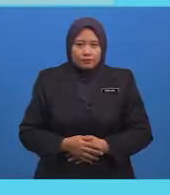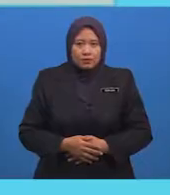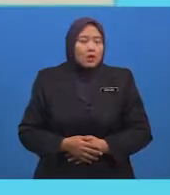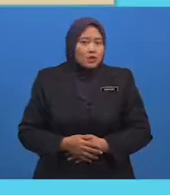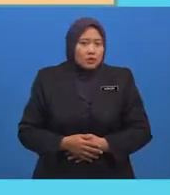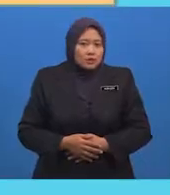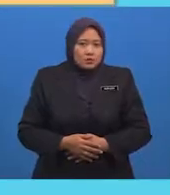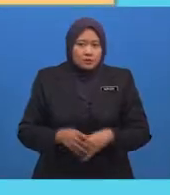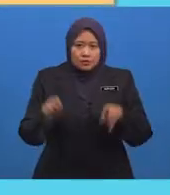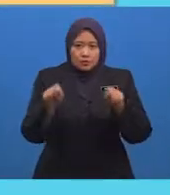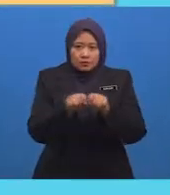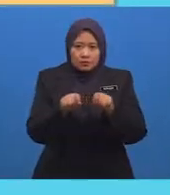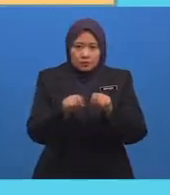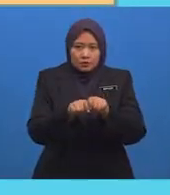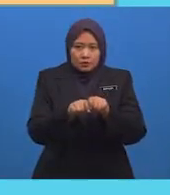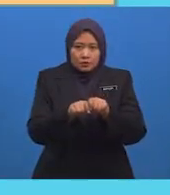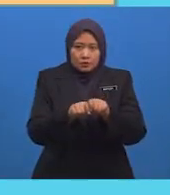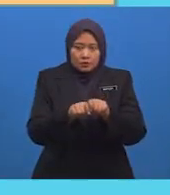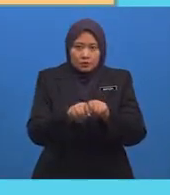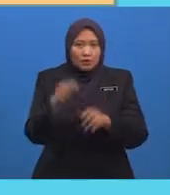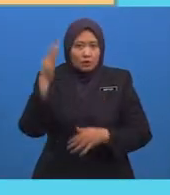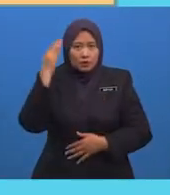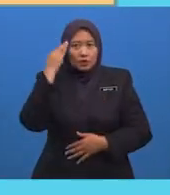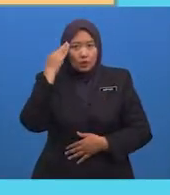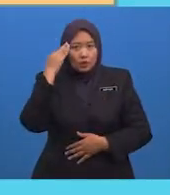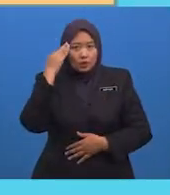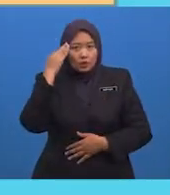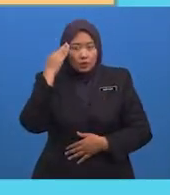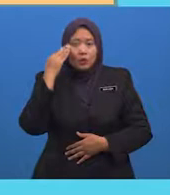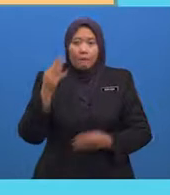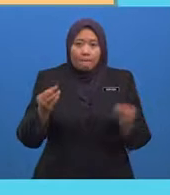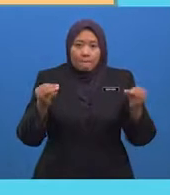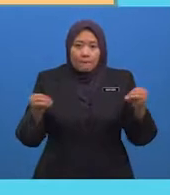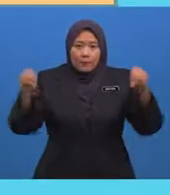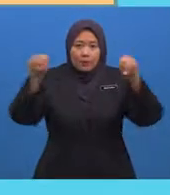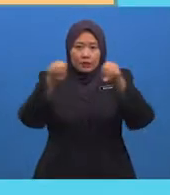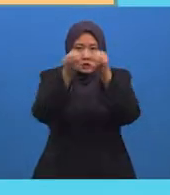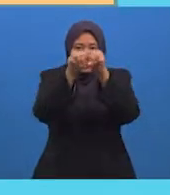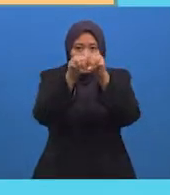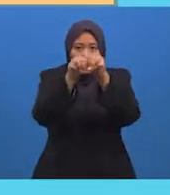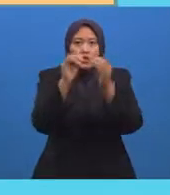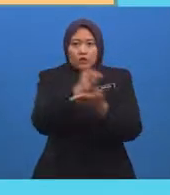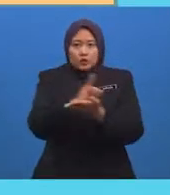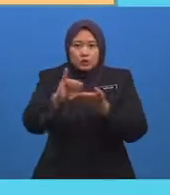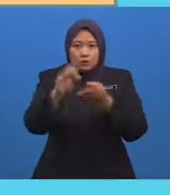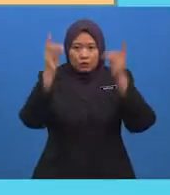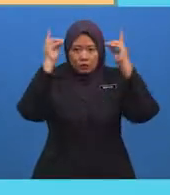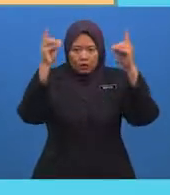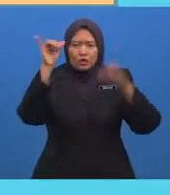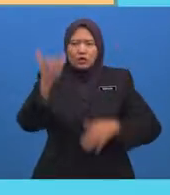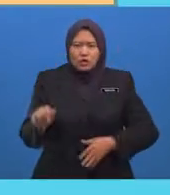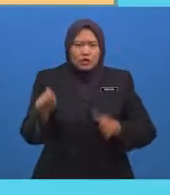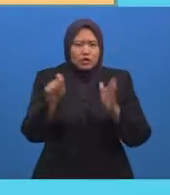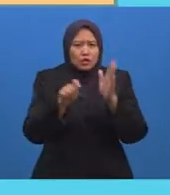Masjid merupakan institusi pendidikan yang terawal Kerana ia merupakan tempat